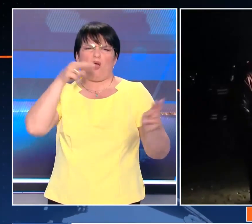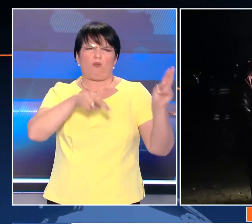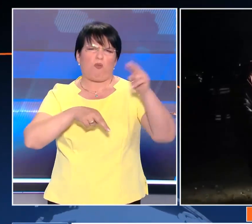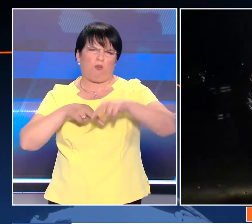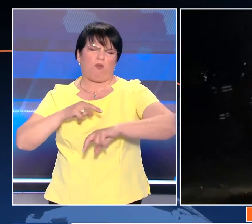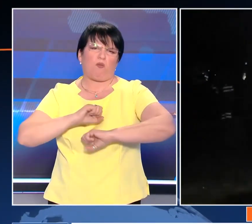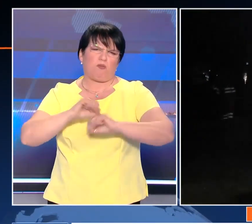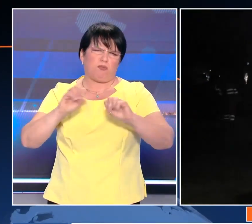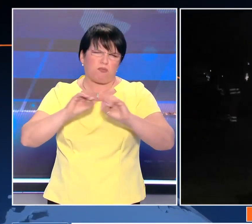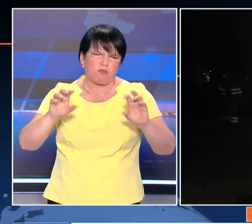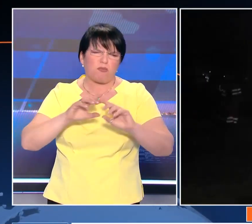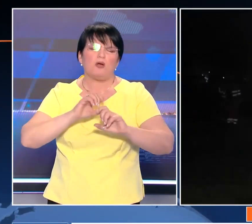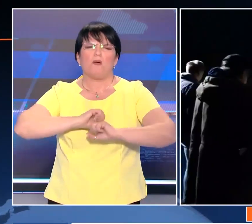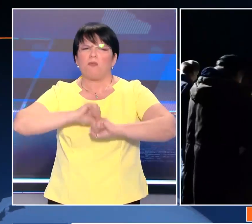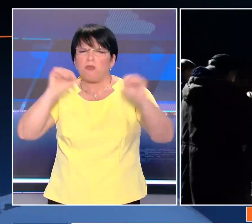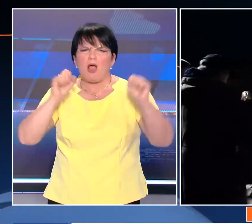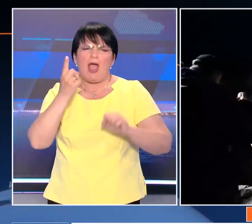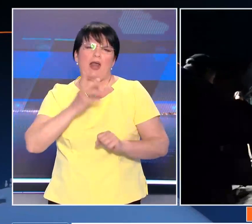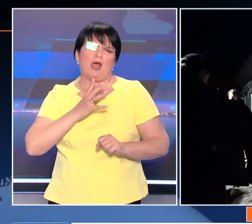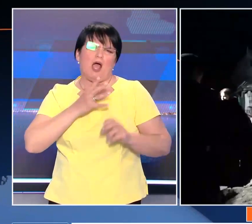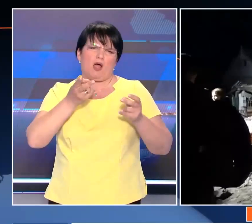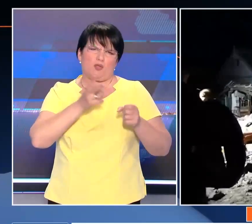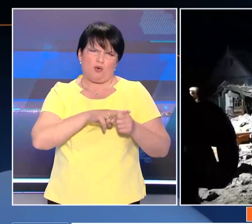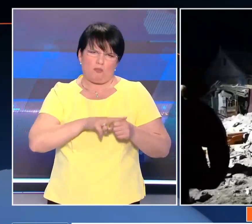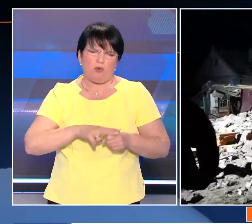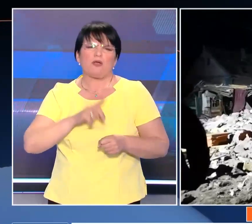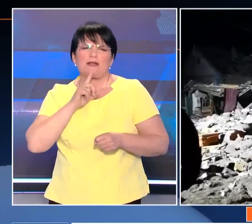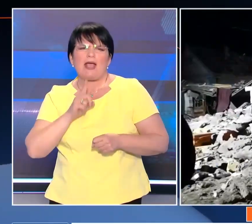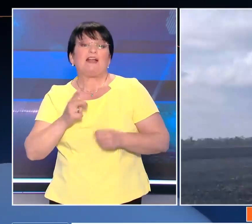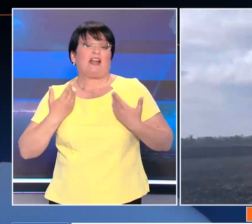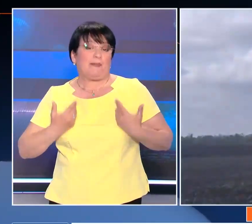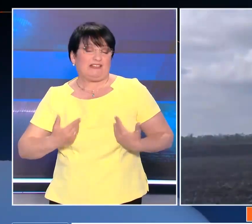Κίεβο. Ένας άνθρωπος τραυματίστηκε και κτίρια υπέσσαν ζημιές.